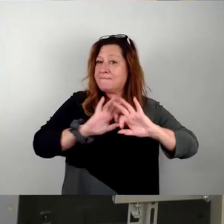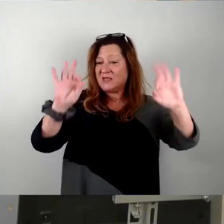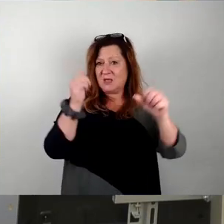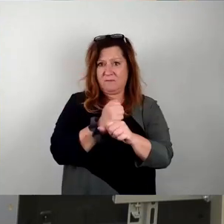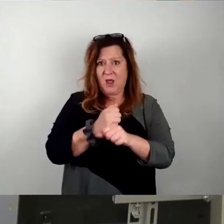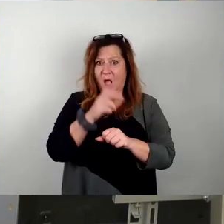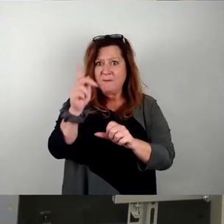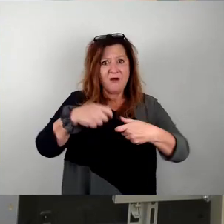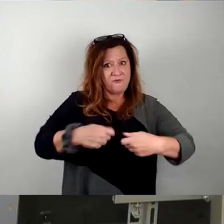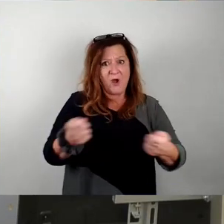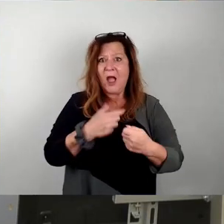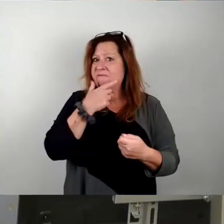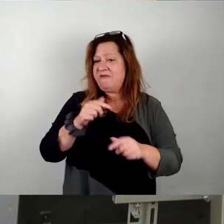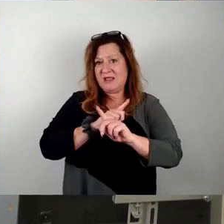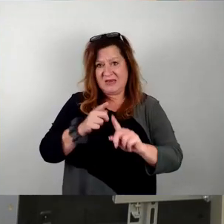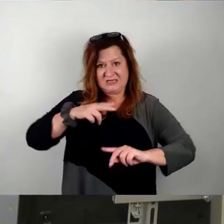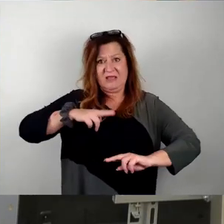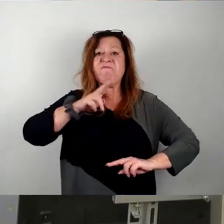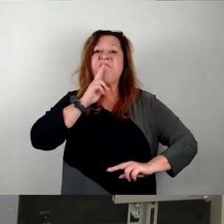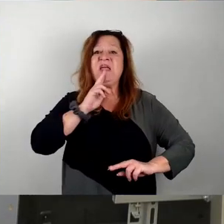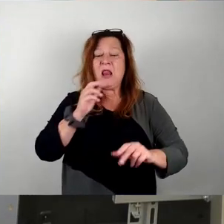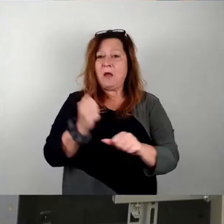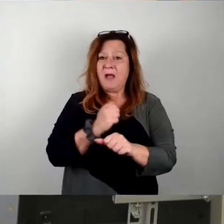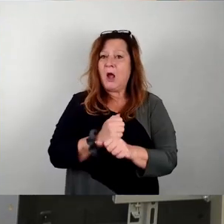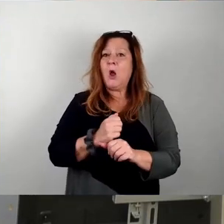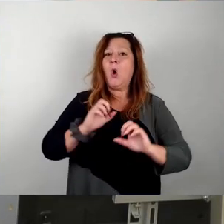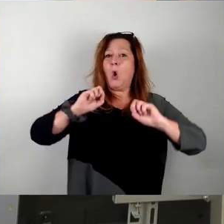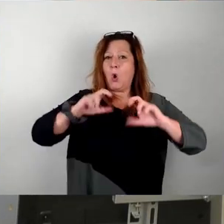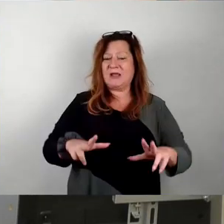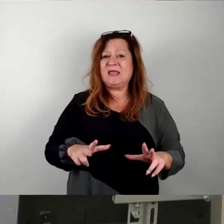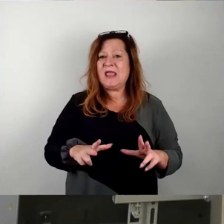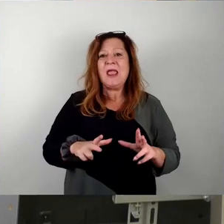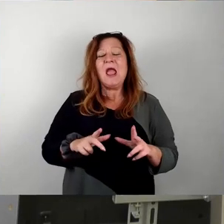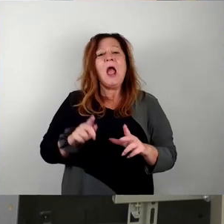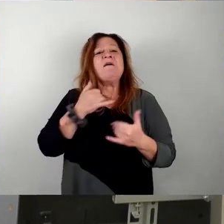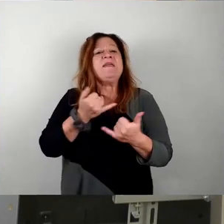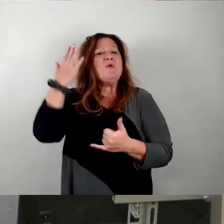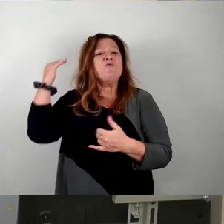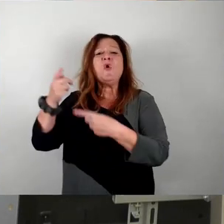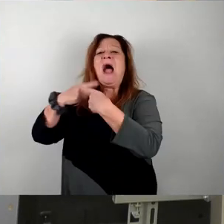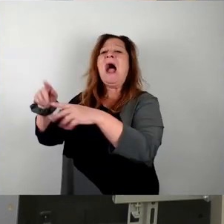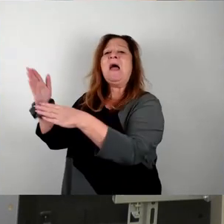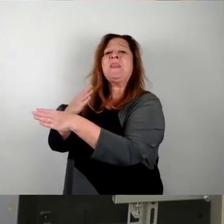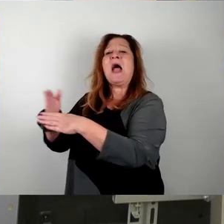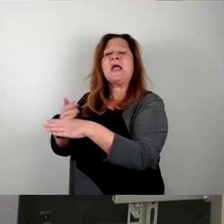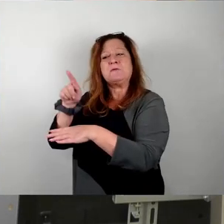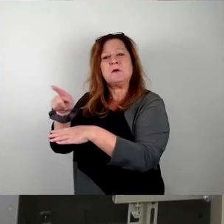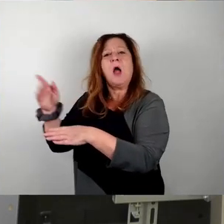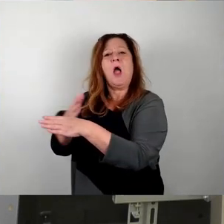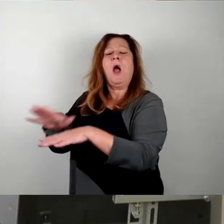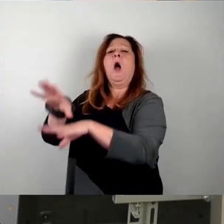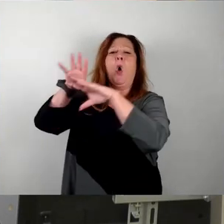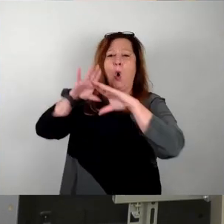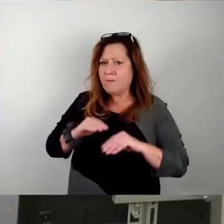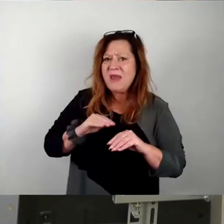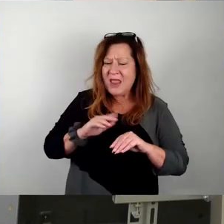keine Fehler zu machen, orientiert man sich allzu gerne an den Entscheidungen anderer und prämiert Prämiertes. Es empfiehlt sich also